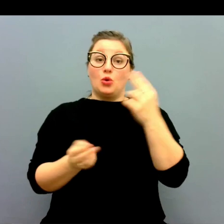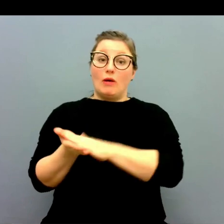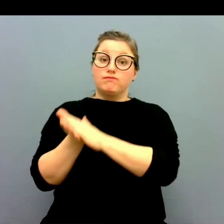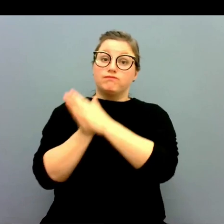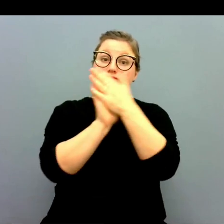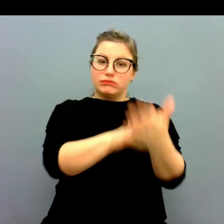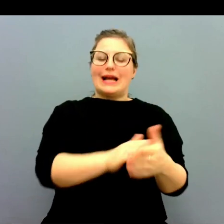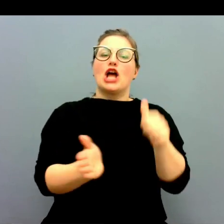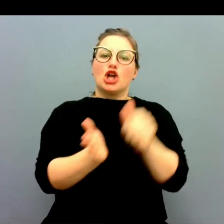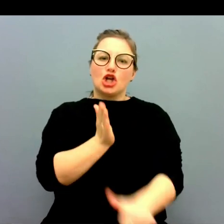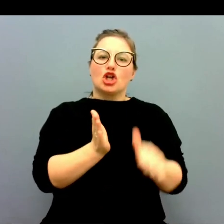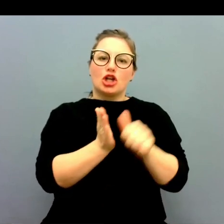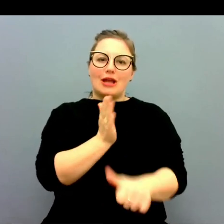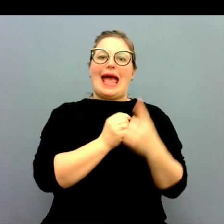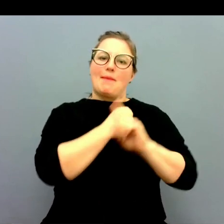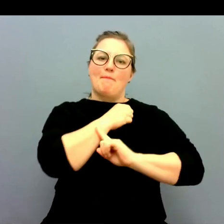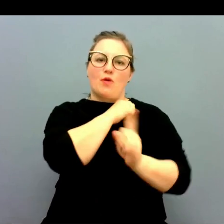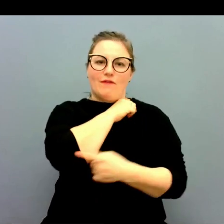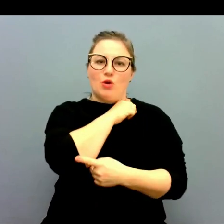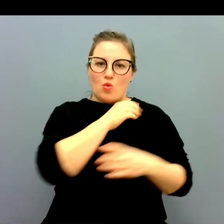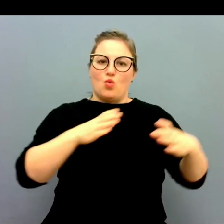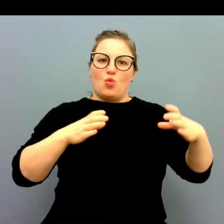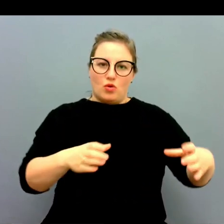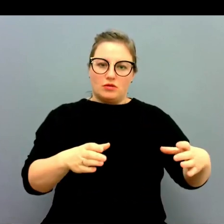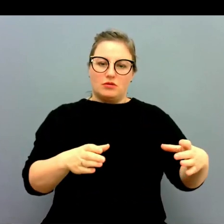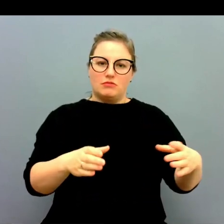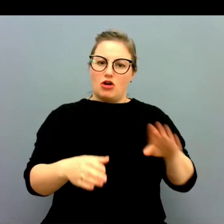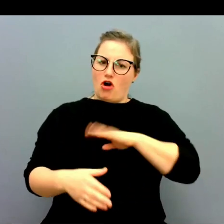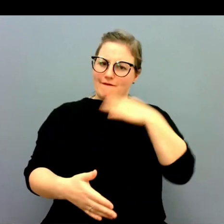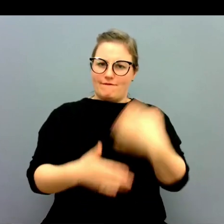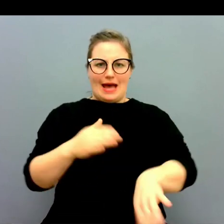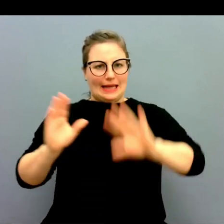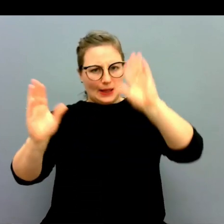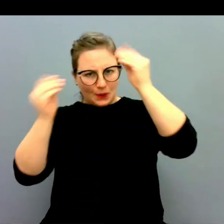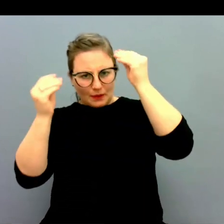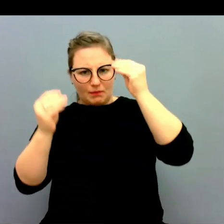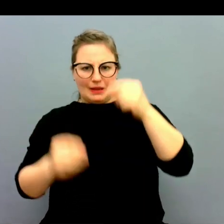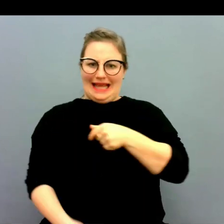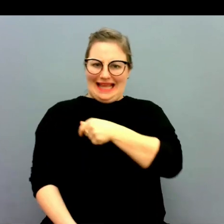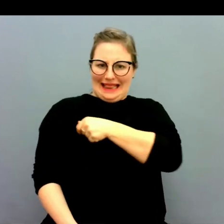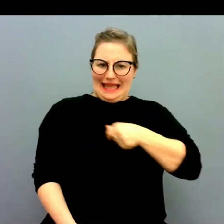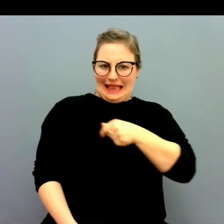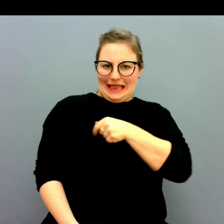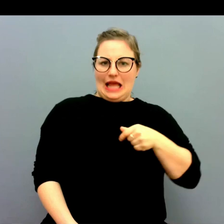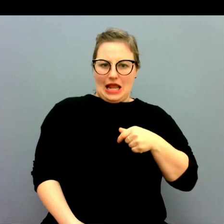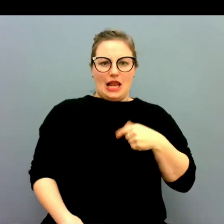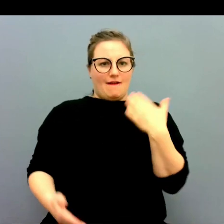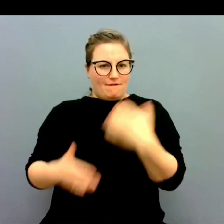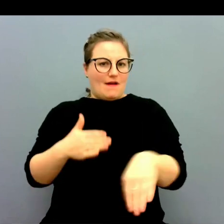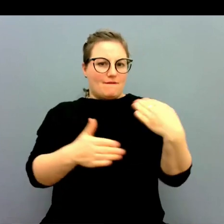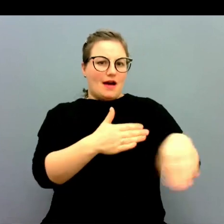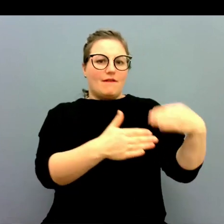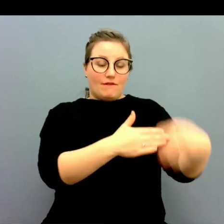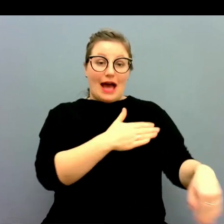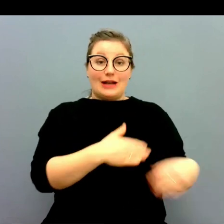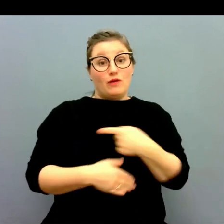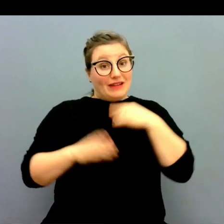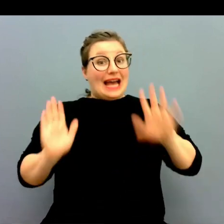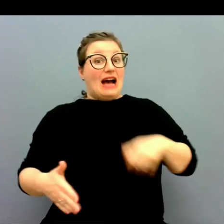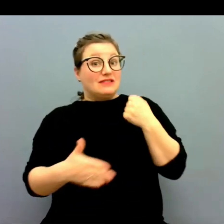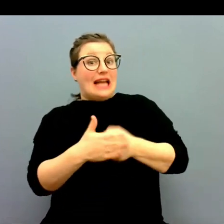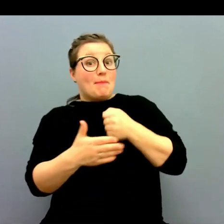Vi har en utbildning, vi har en titel och allt så som vi